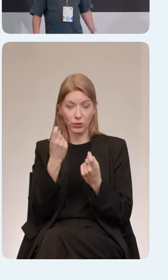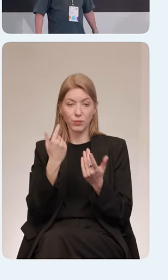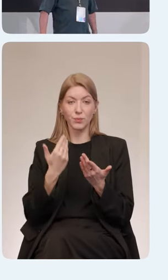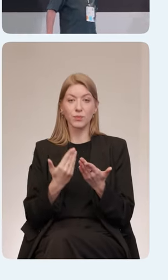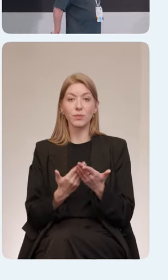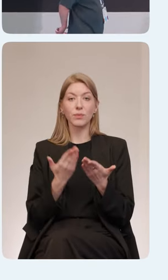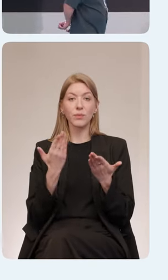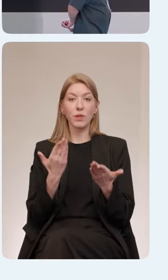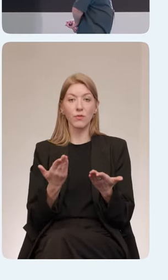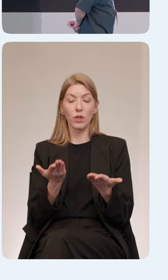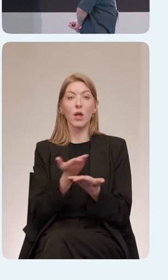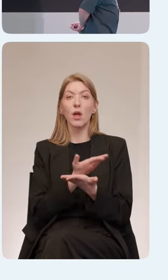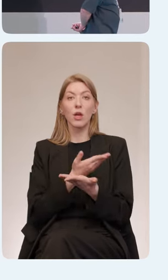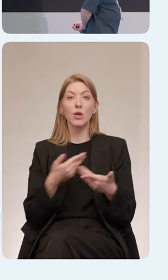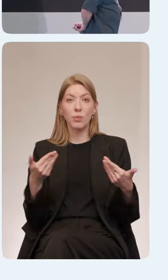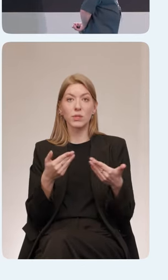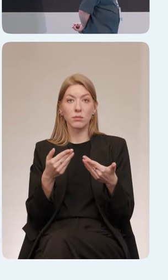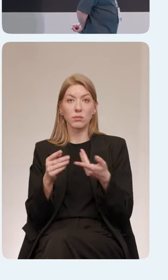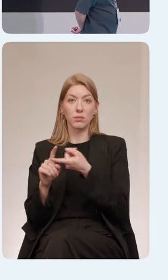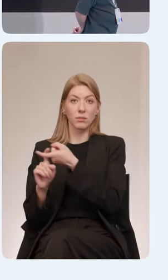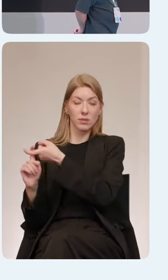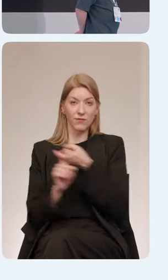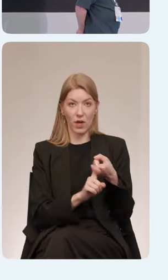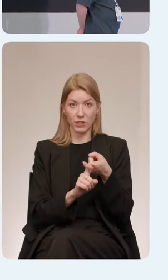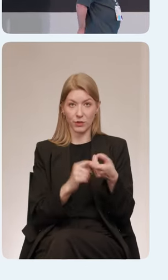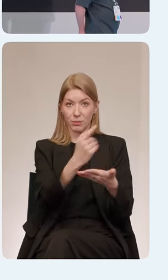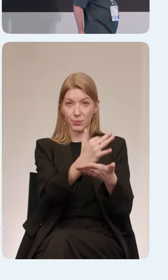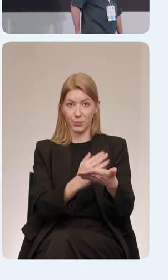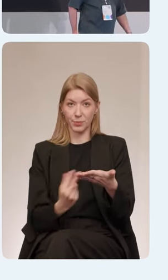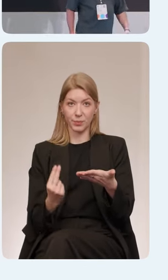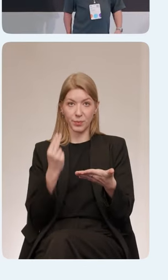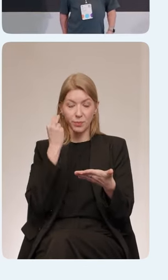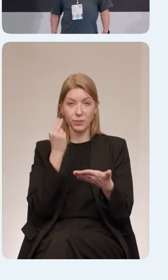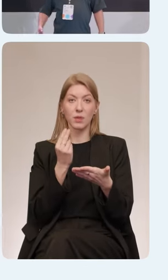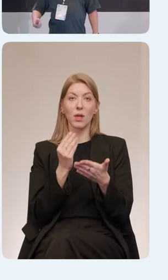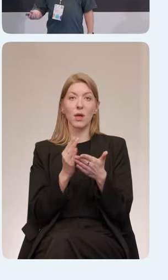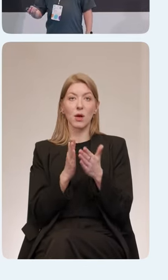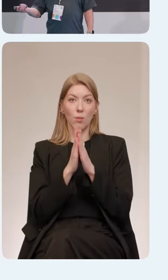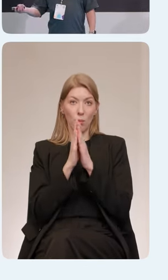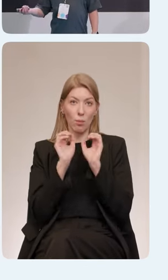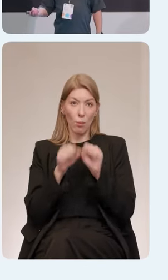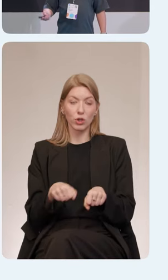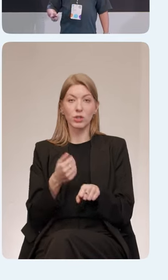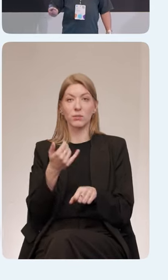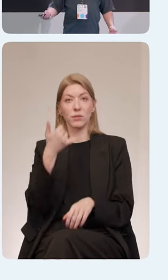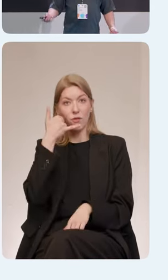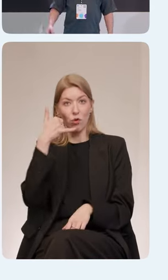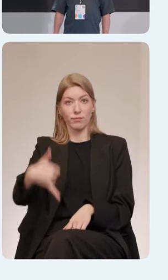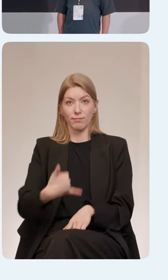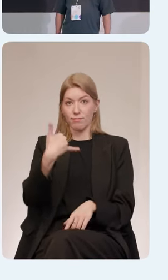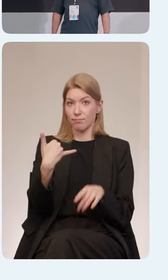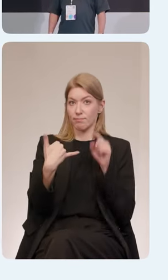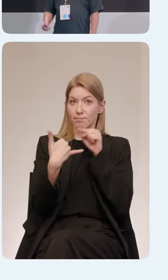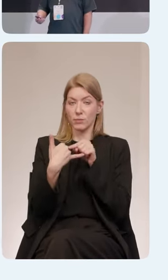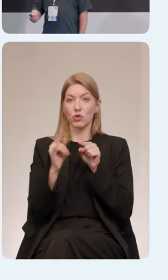когда ему в руки вот так вот связывают за спиной, и у него есть только доступ к карману, может достать телефон и что-то сделать. То есть, ну,